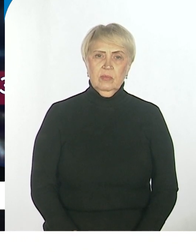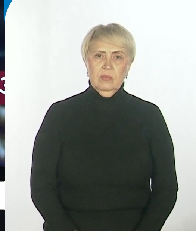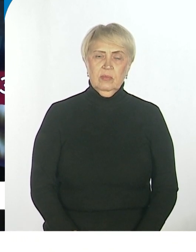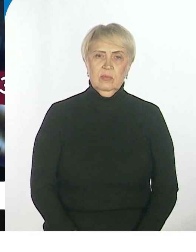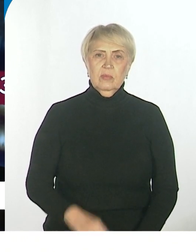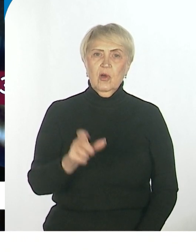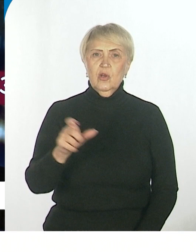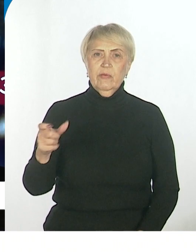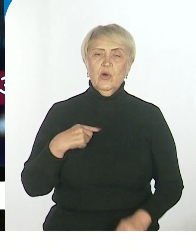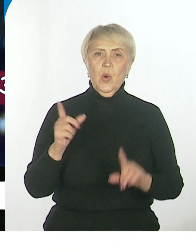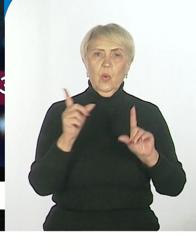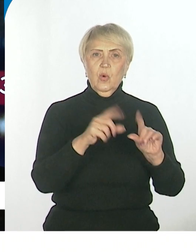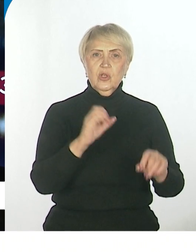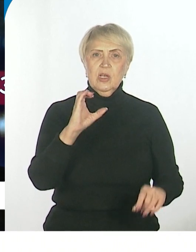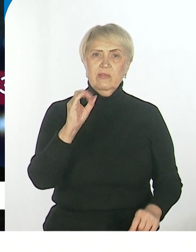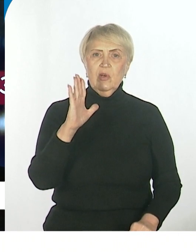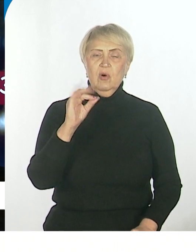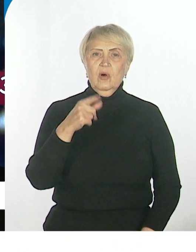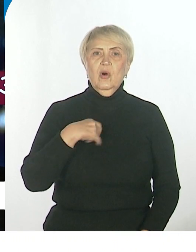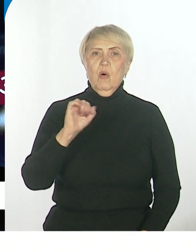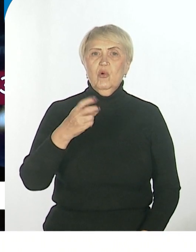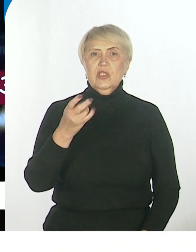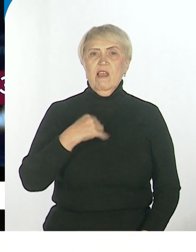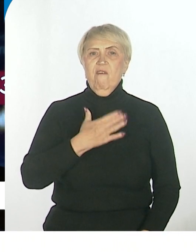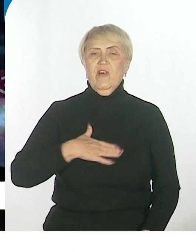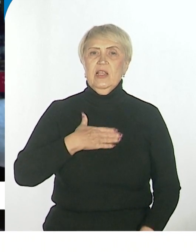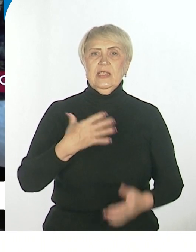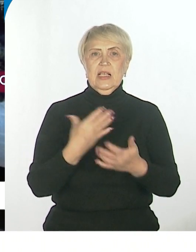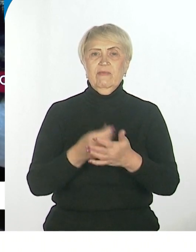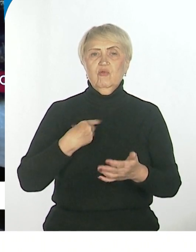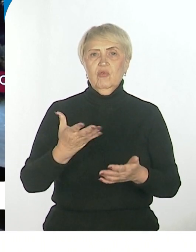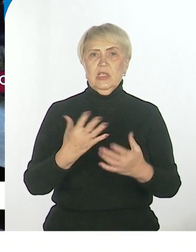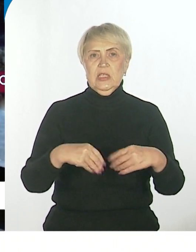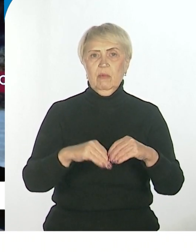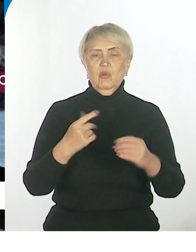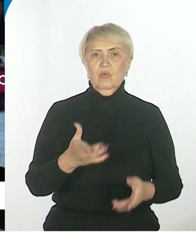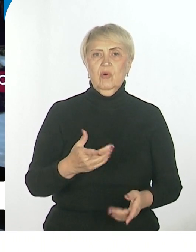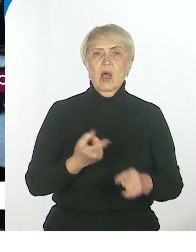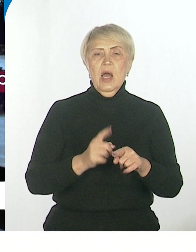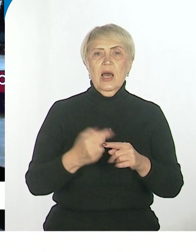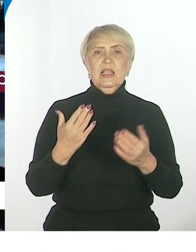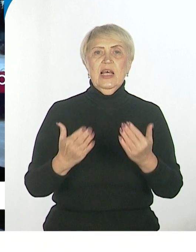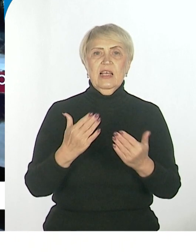уезжая на СВО, может, в общем-то, не волноваться о своей семье, ей помогут. Вы знаете, это, наверное,